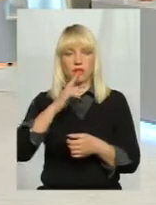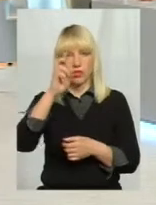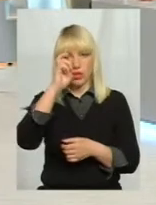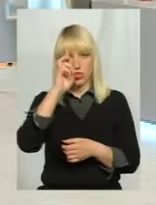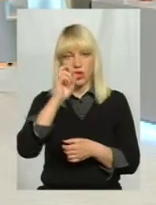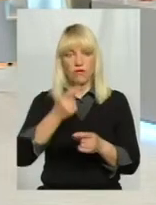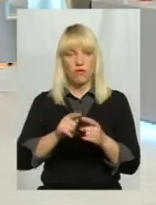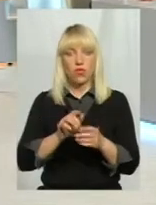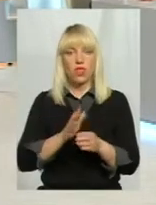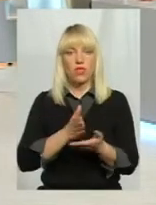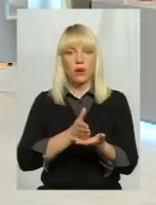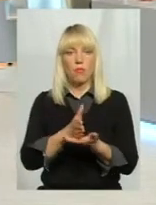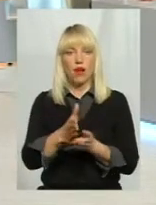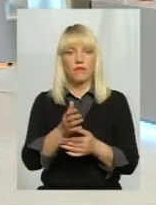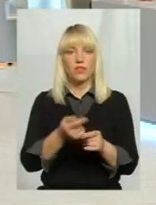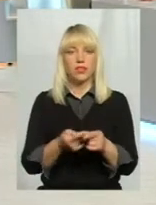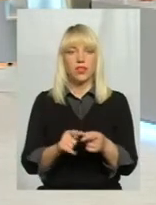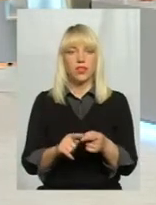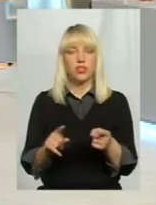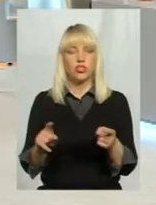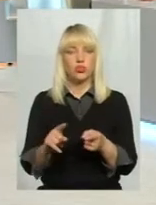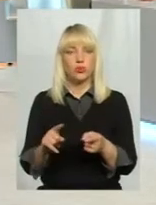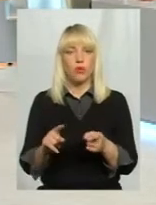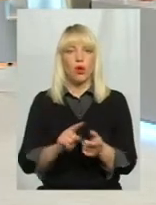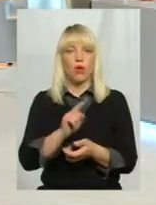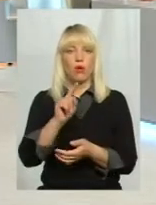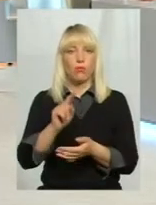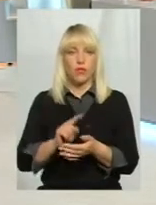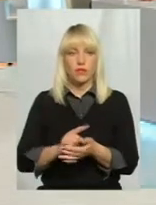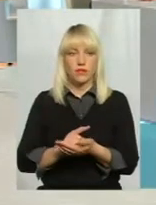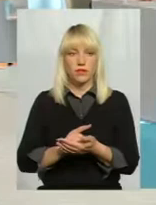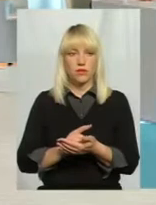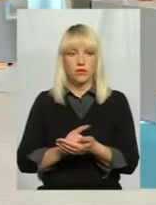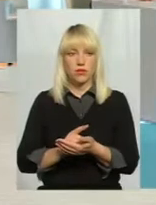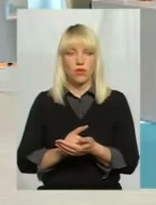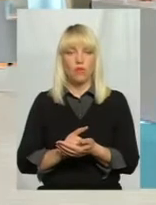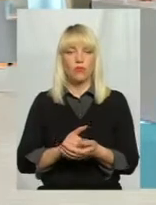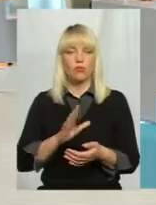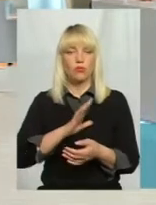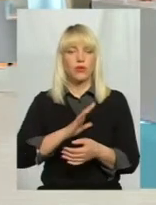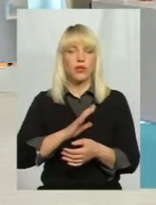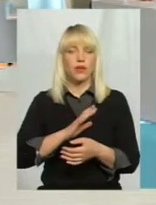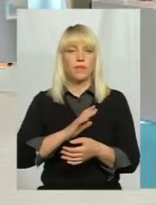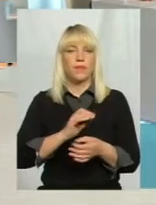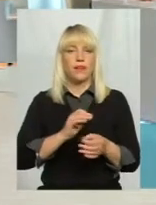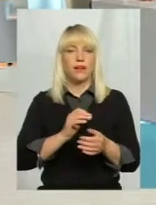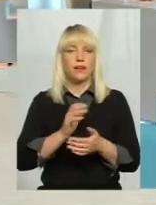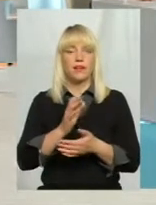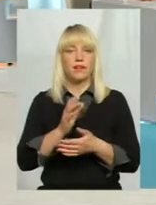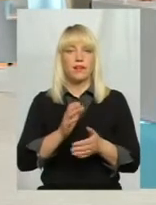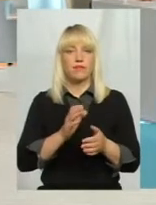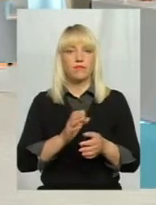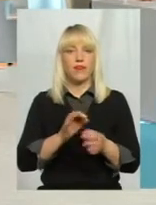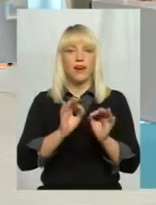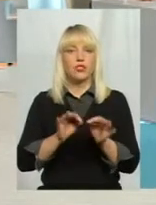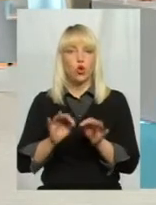направлена на то, щоб обов'язково, значить, раціональне використання водних ресурсів. Всіх природних ресурсів, в тому числі